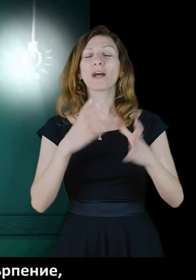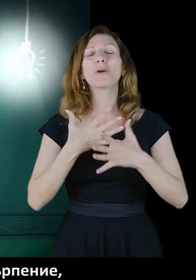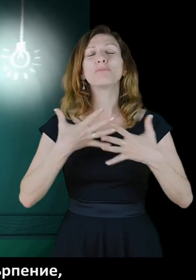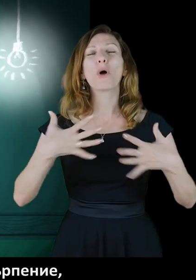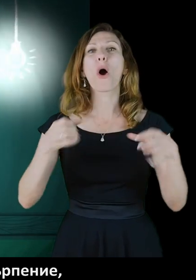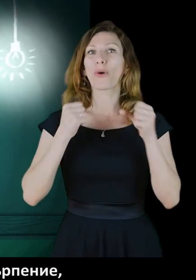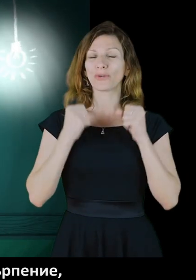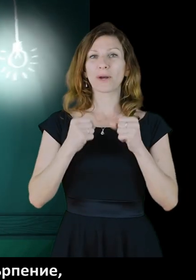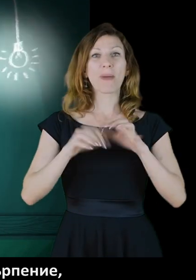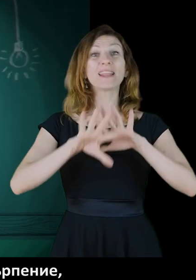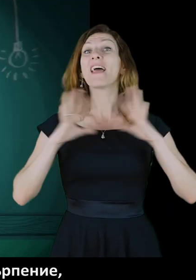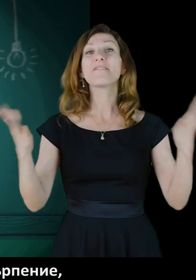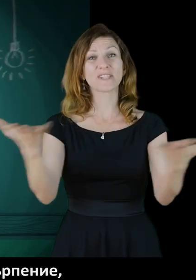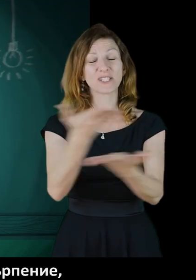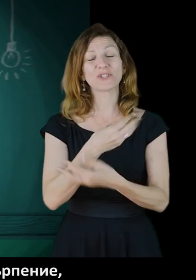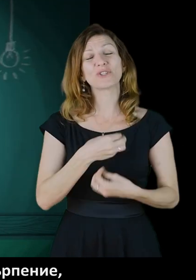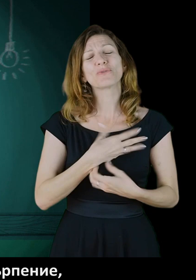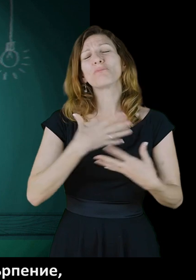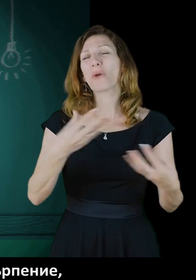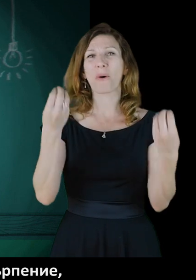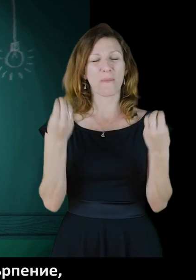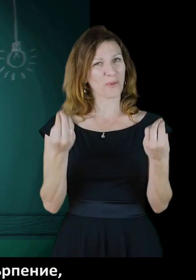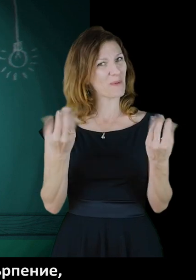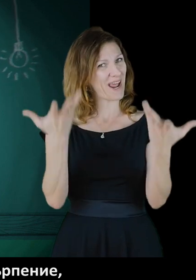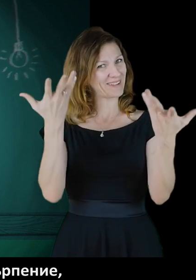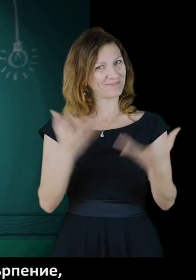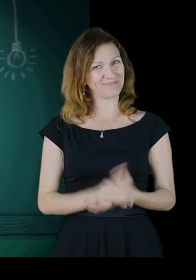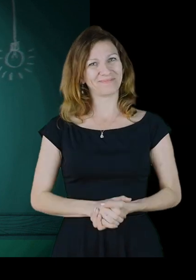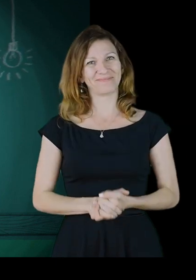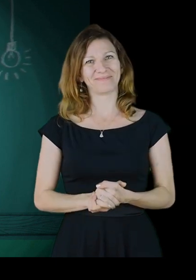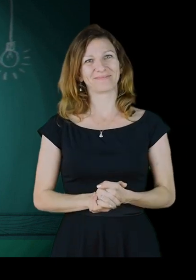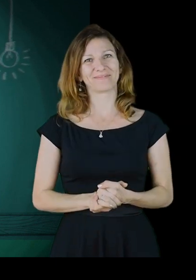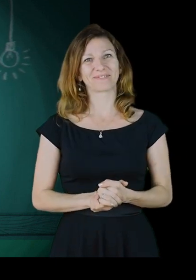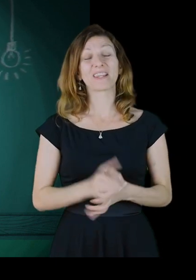комуникация и много търпение, всички ще се чувстват много по-добре.